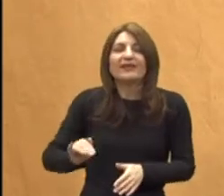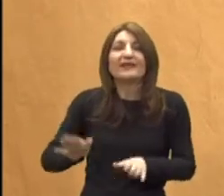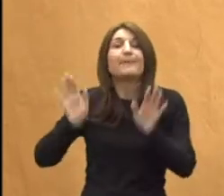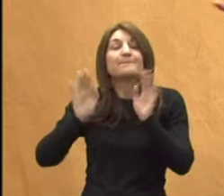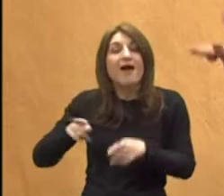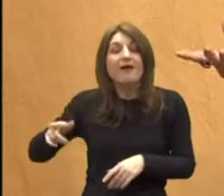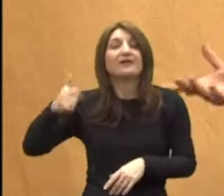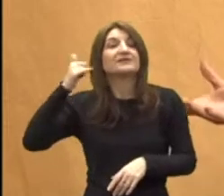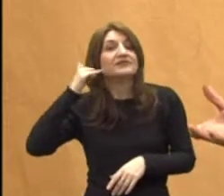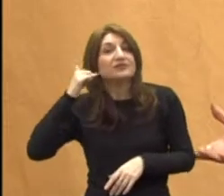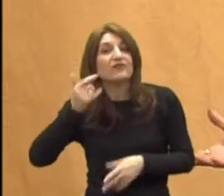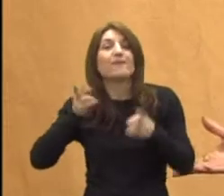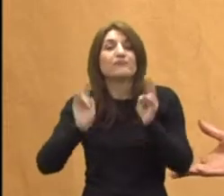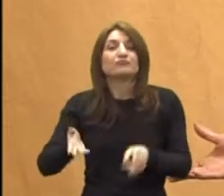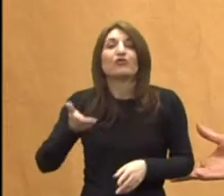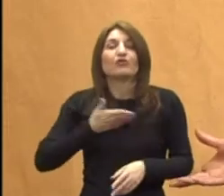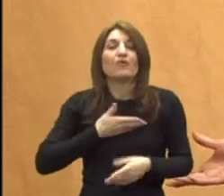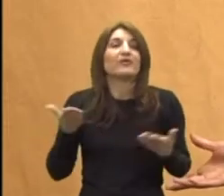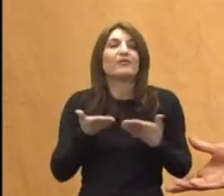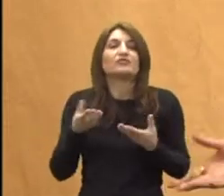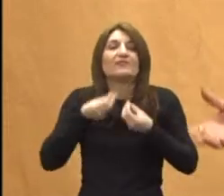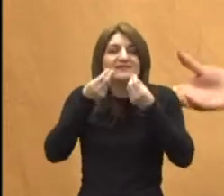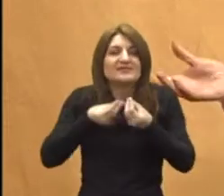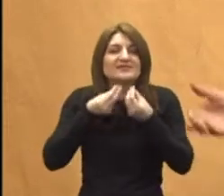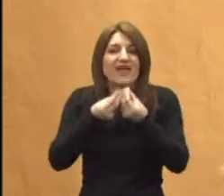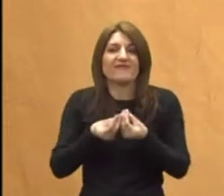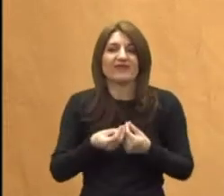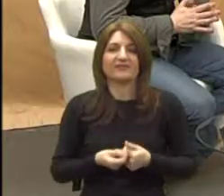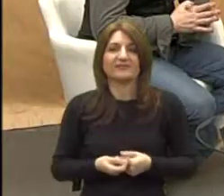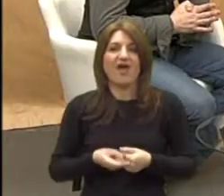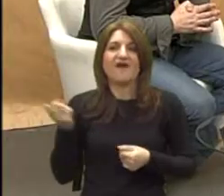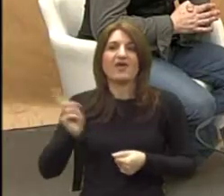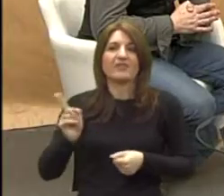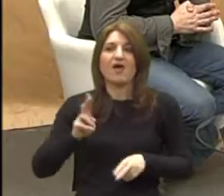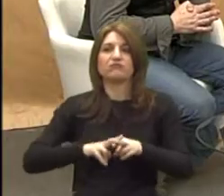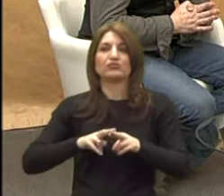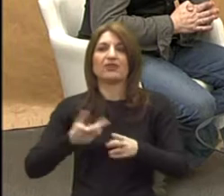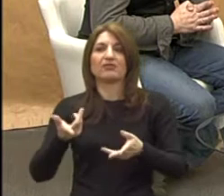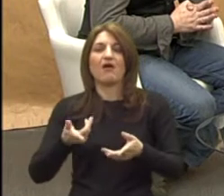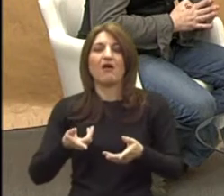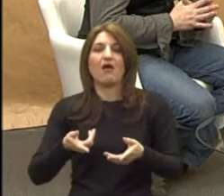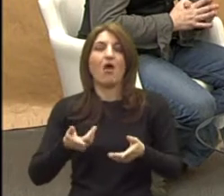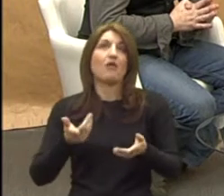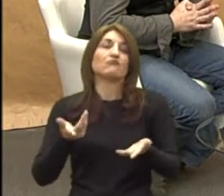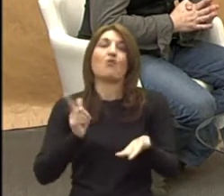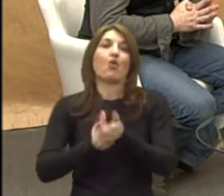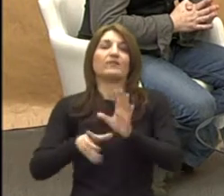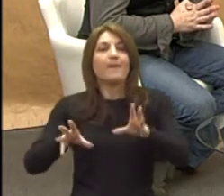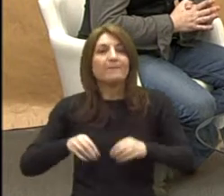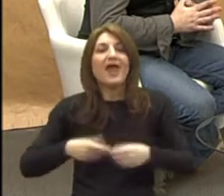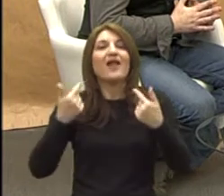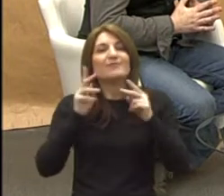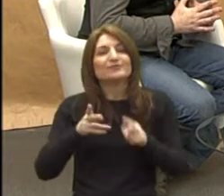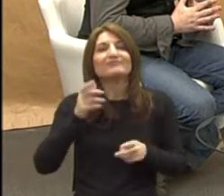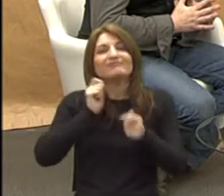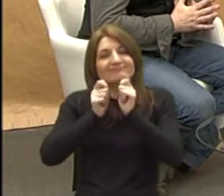nazove vas pa će možda moći dobiti neki savjet, a sigurno ga nećete vi moći odmah, ali možda ćete ga drugačije